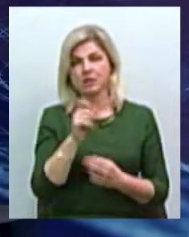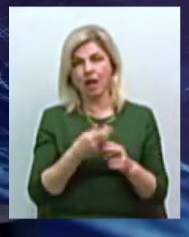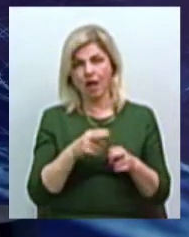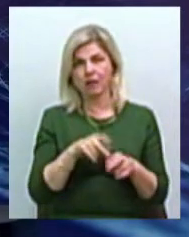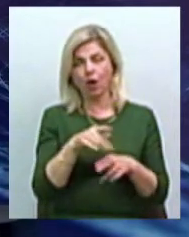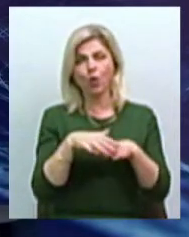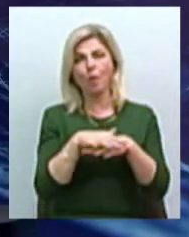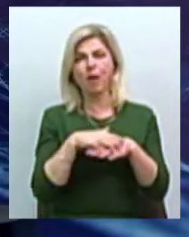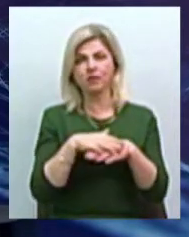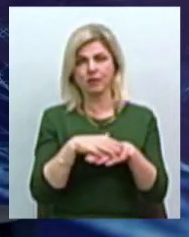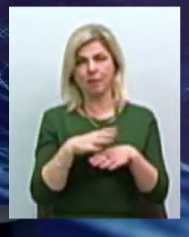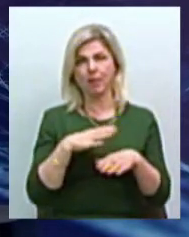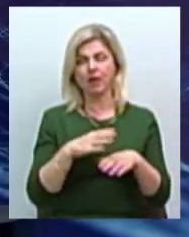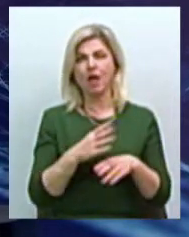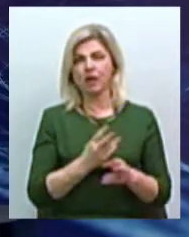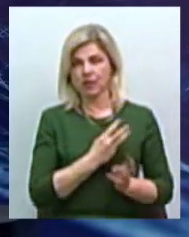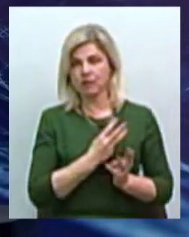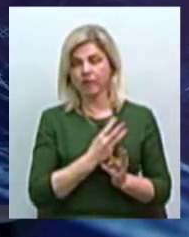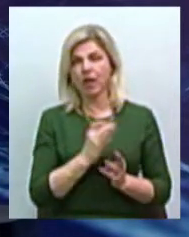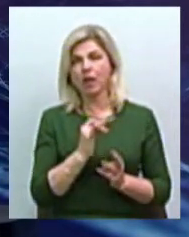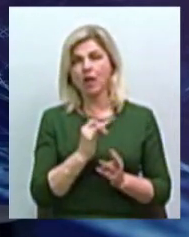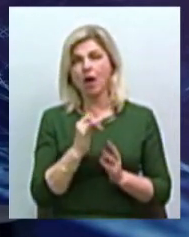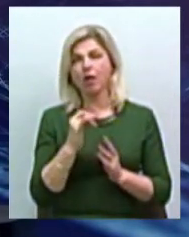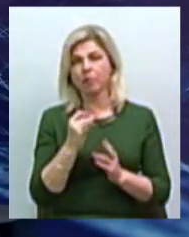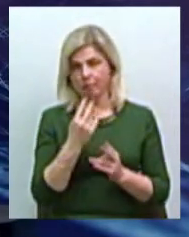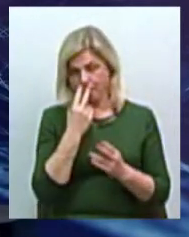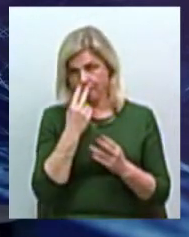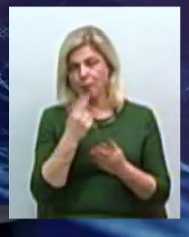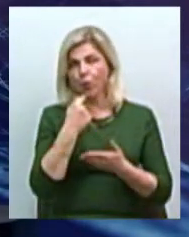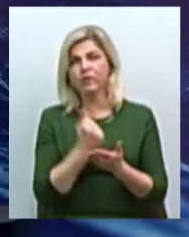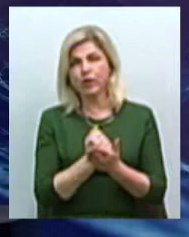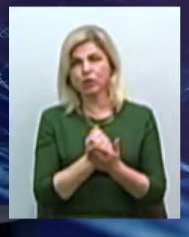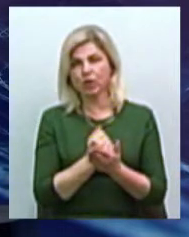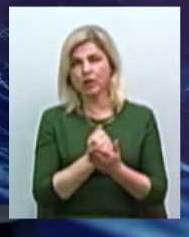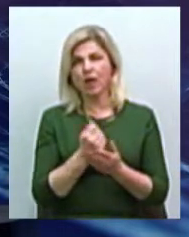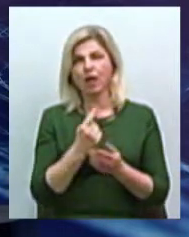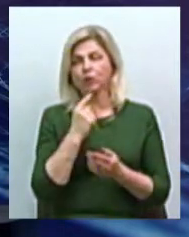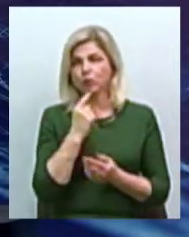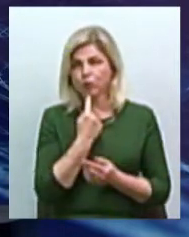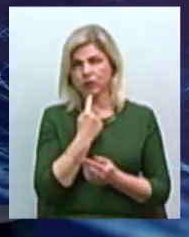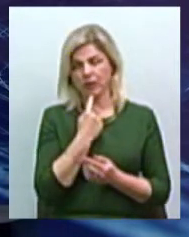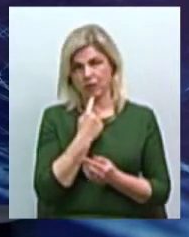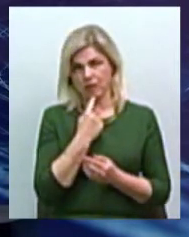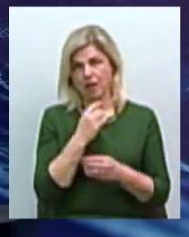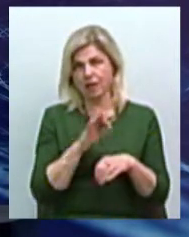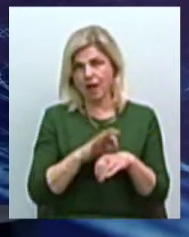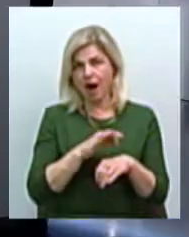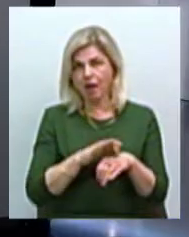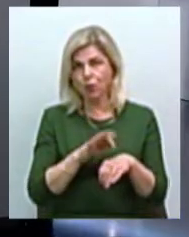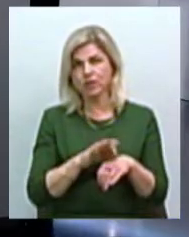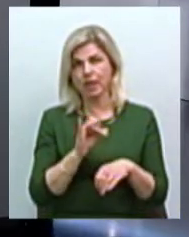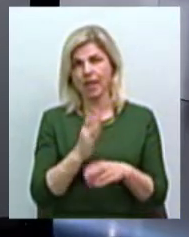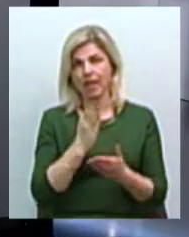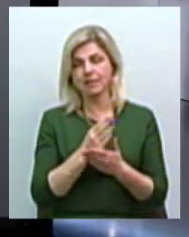поставлено дуже непростій діагноз і є лікарства. Тобто він не